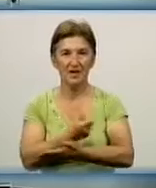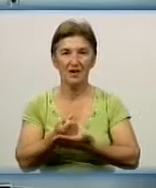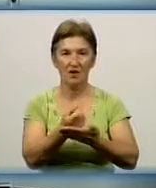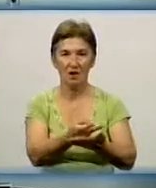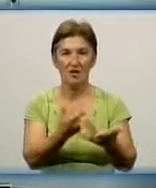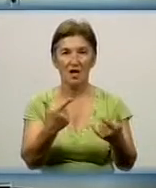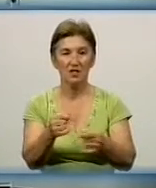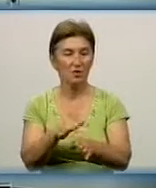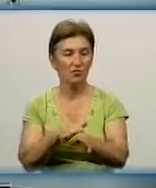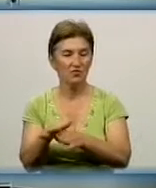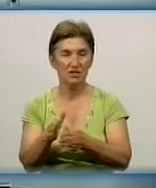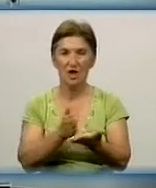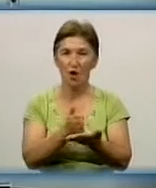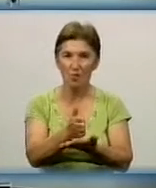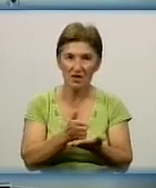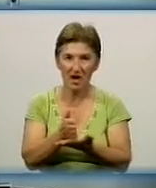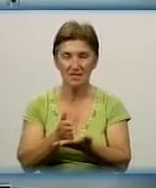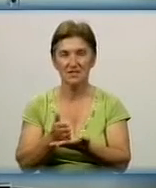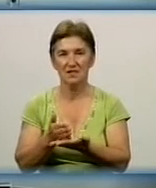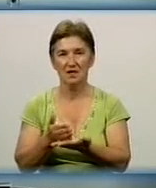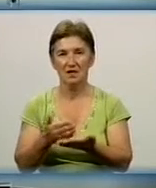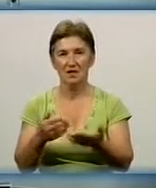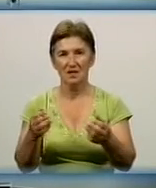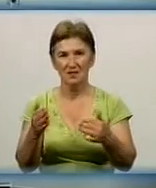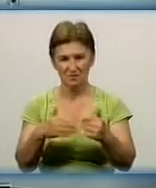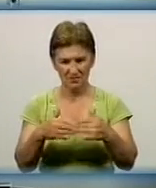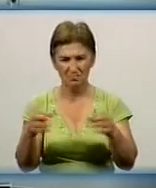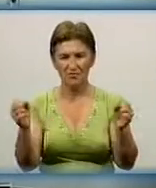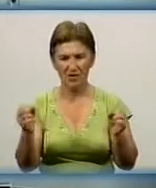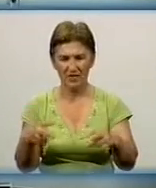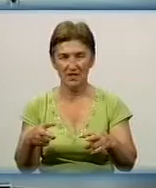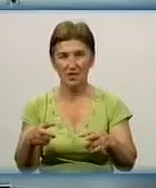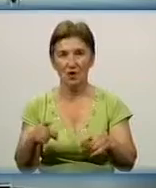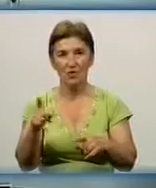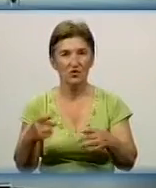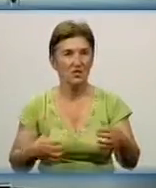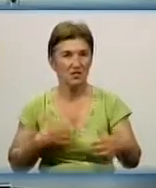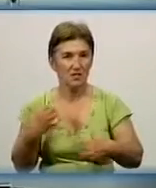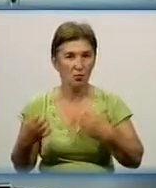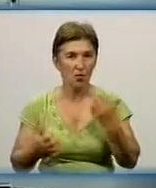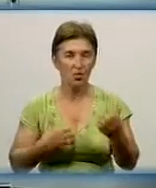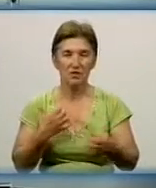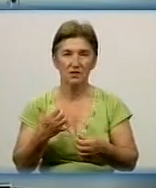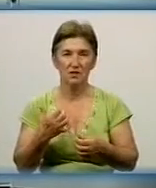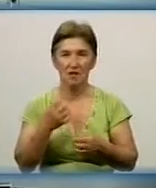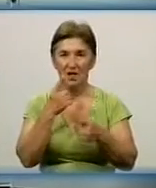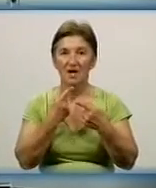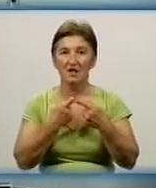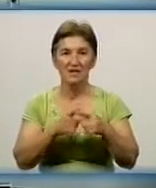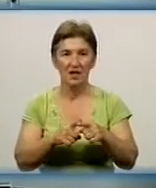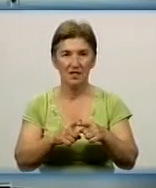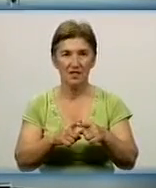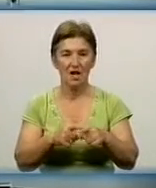операції, де такі профільні спеціалісти працюють, вони занепокоєні. Техніка розвивається,